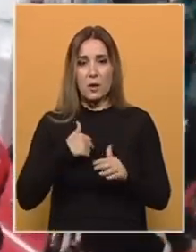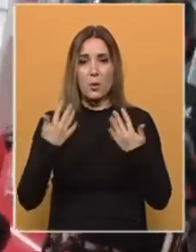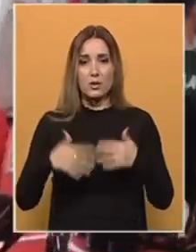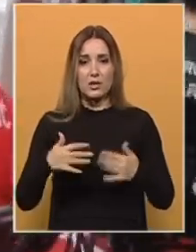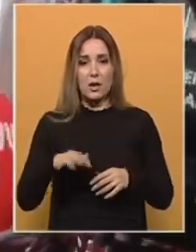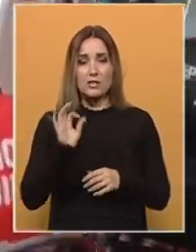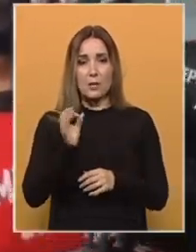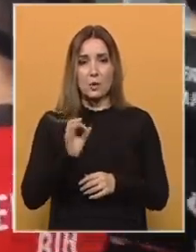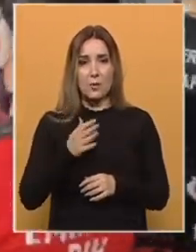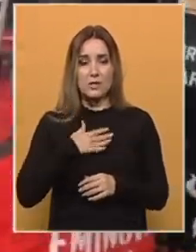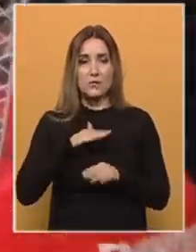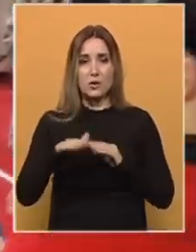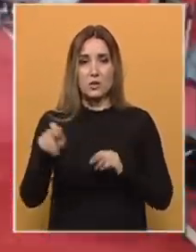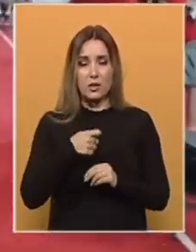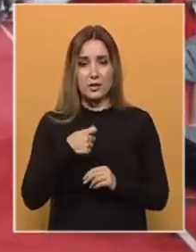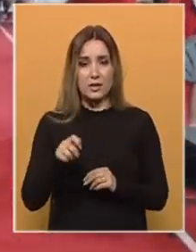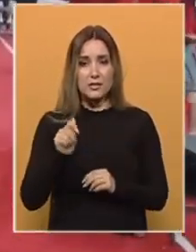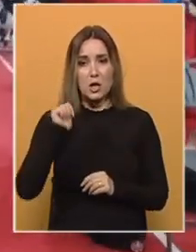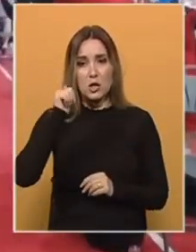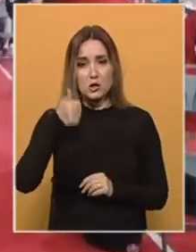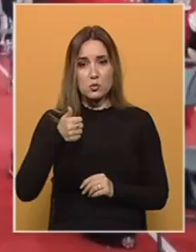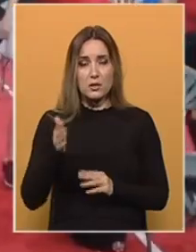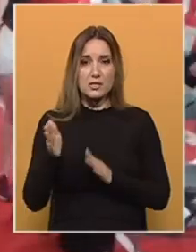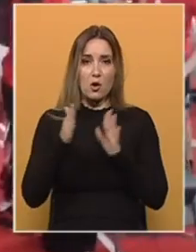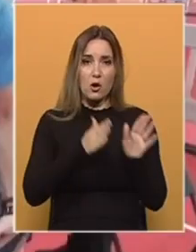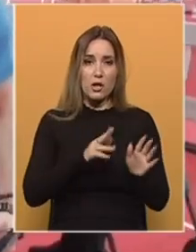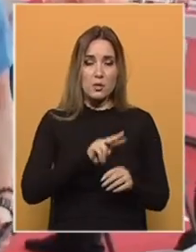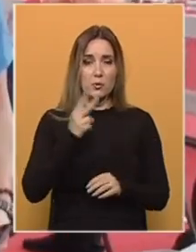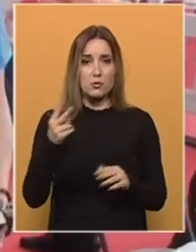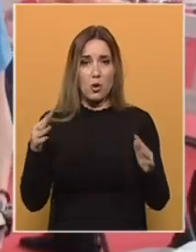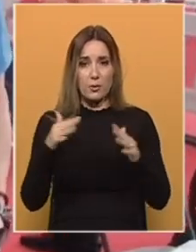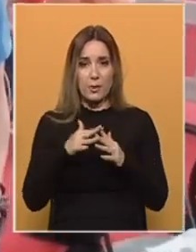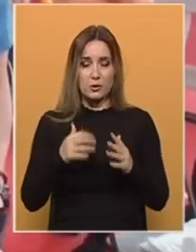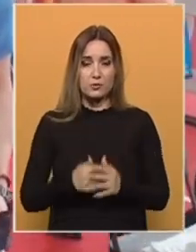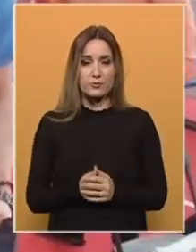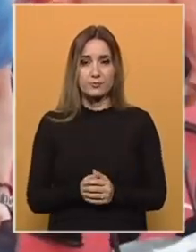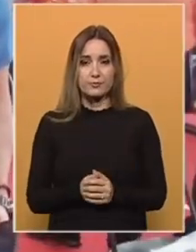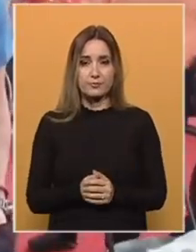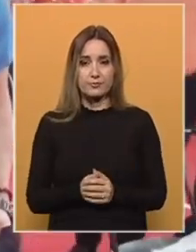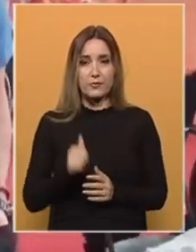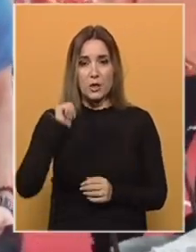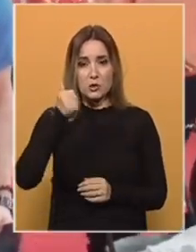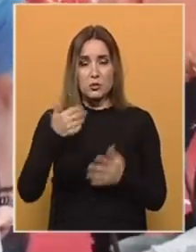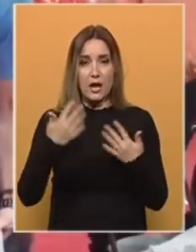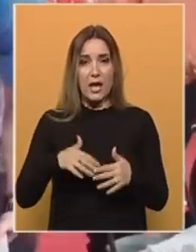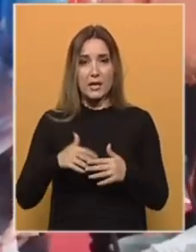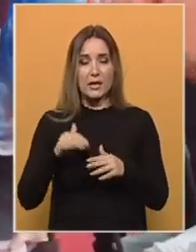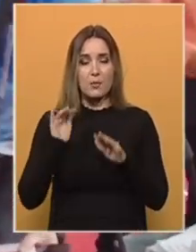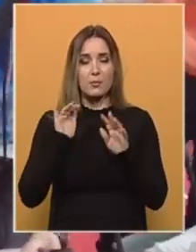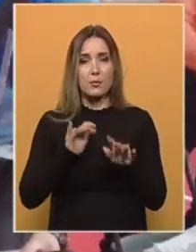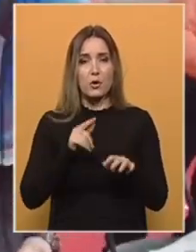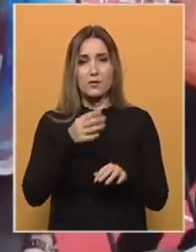sam dobar svoj stuni tenis, sutra se okrećujem svom drugom meču, sutra igram protiv